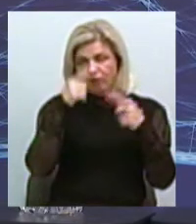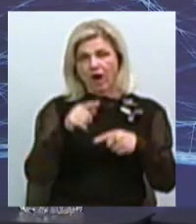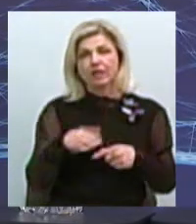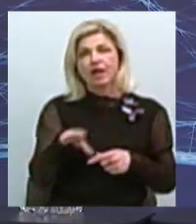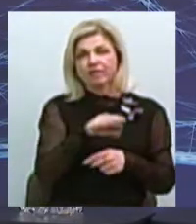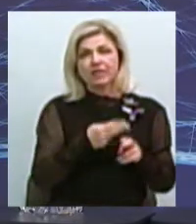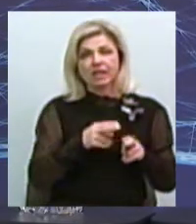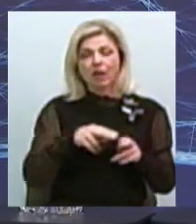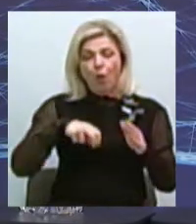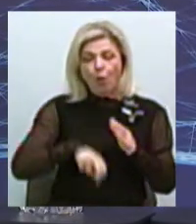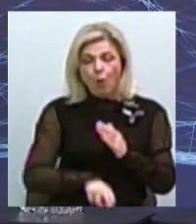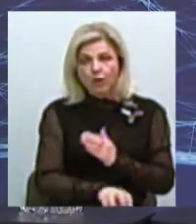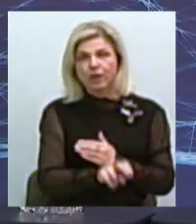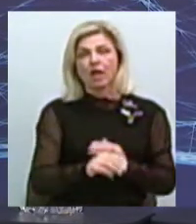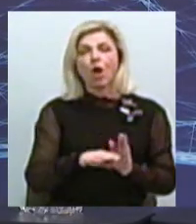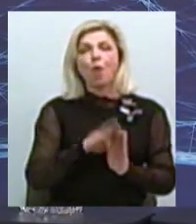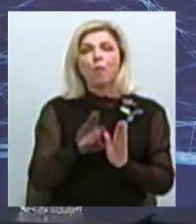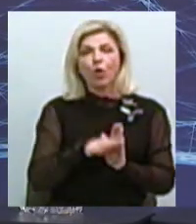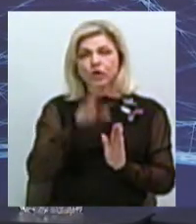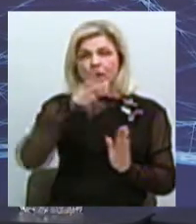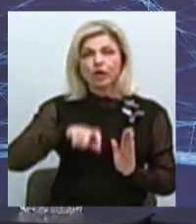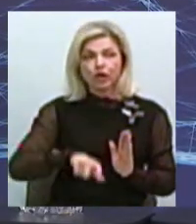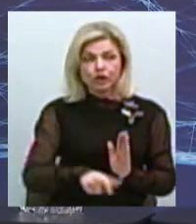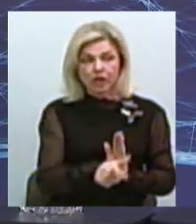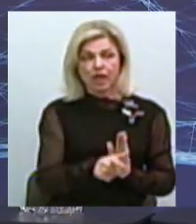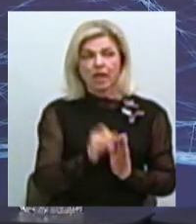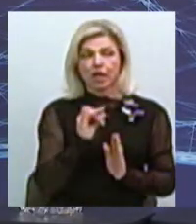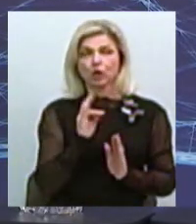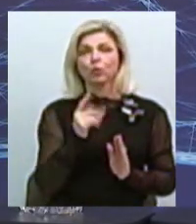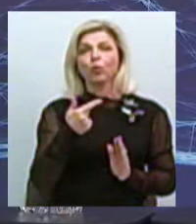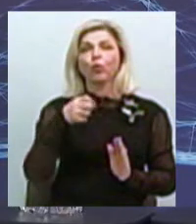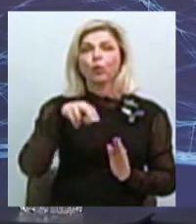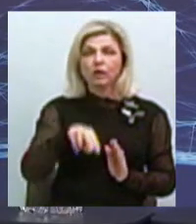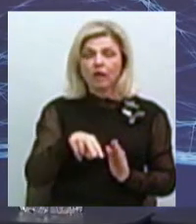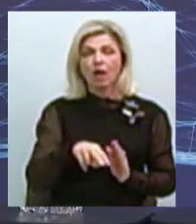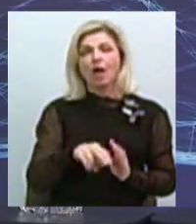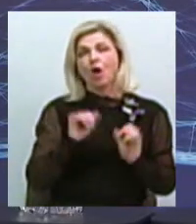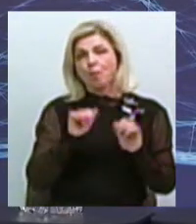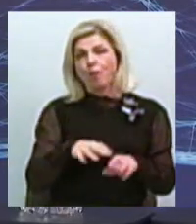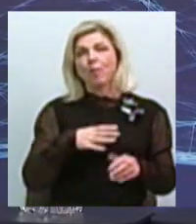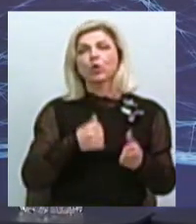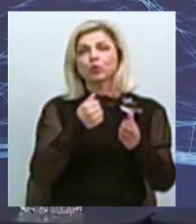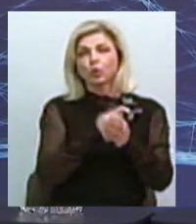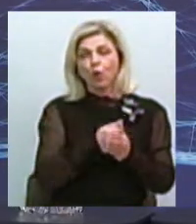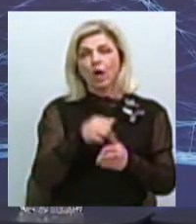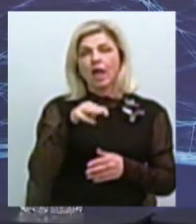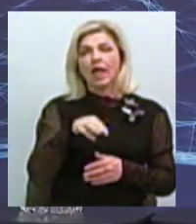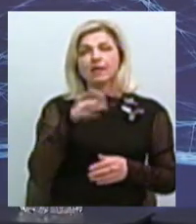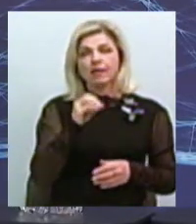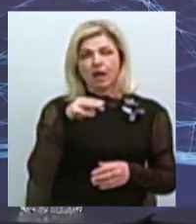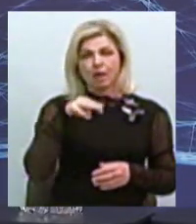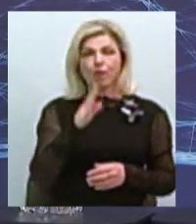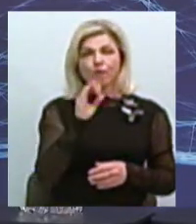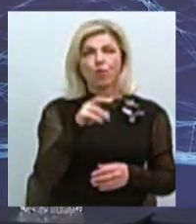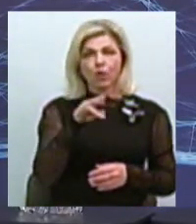вони йдуть через, вірніше, під річкою Інгул проходять, можна начебто на тім води вийти від